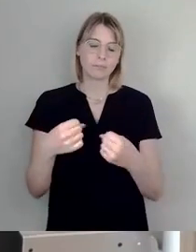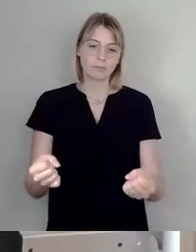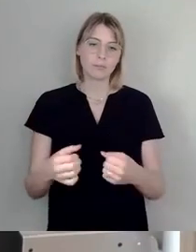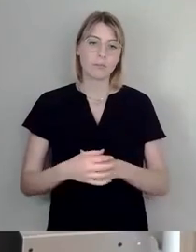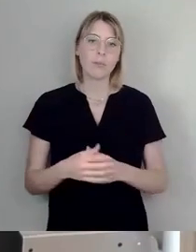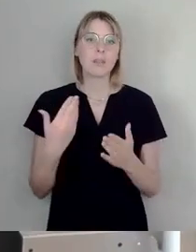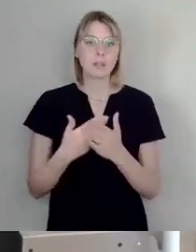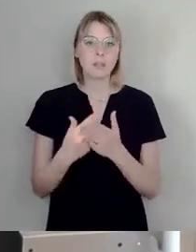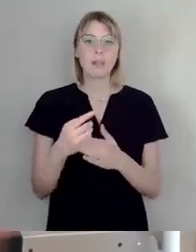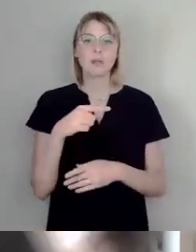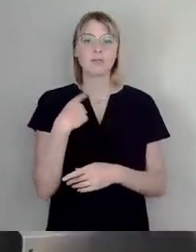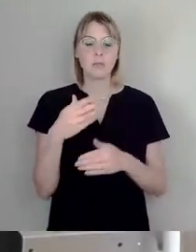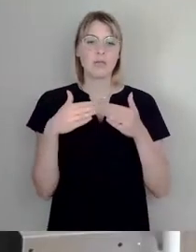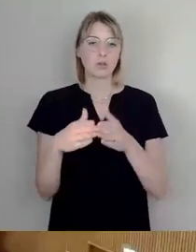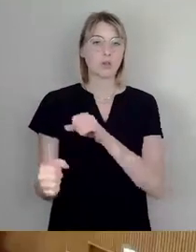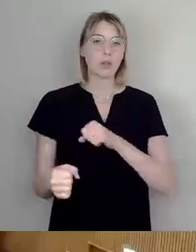ihn auch ab. Vielen Dank.